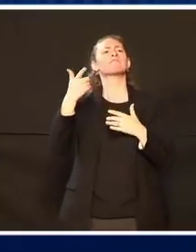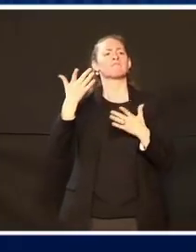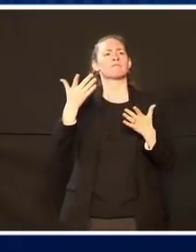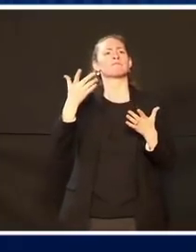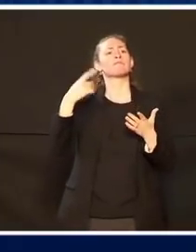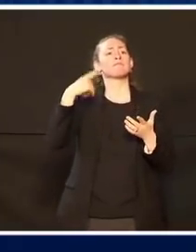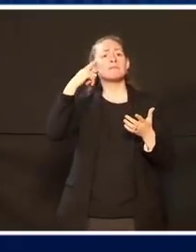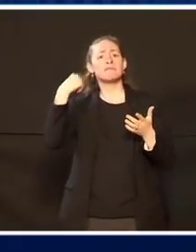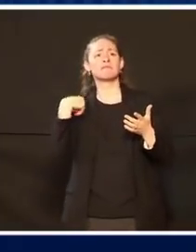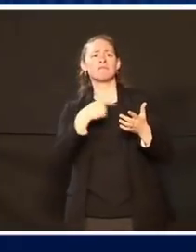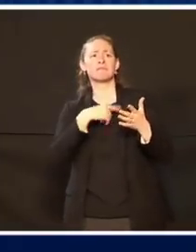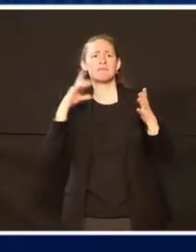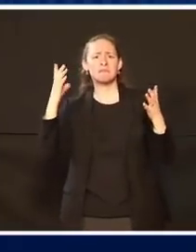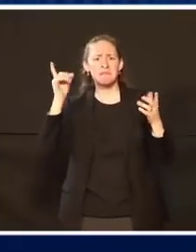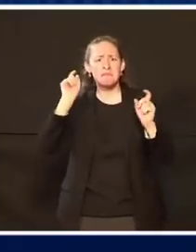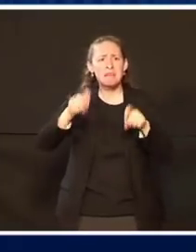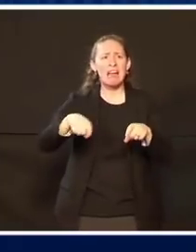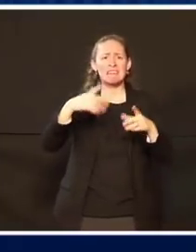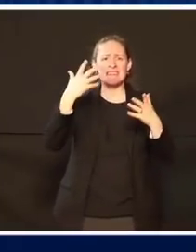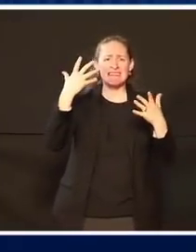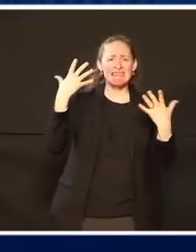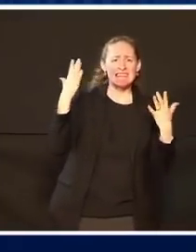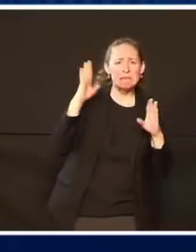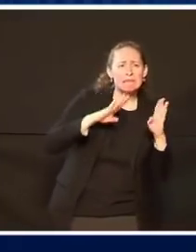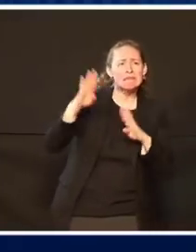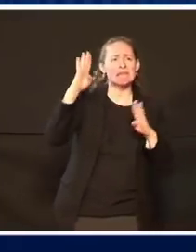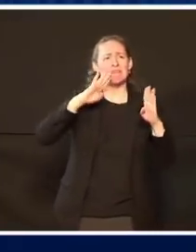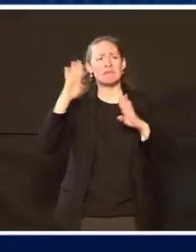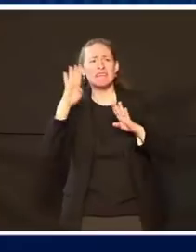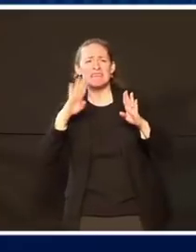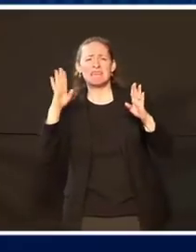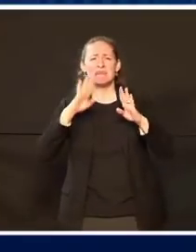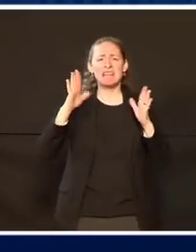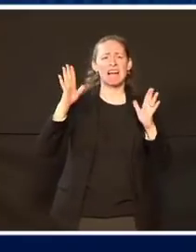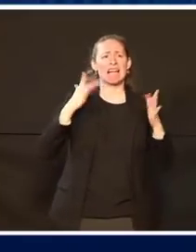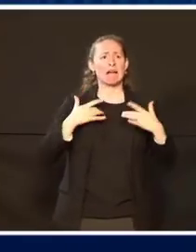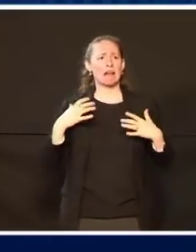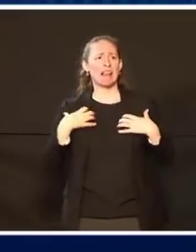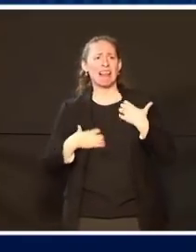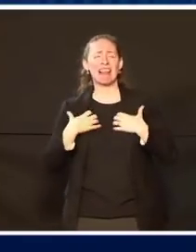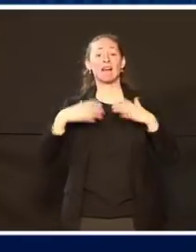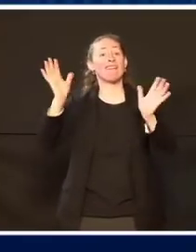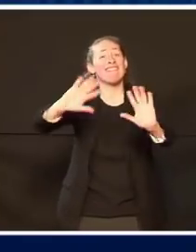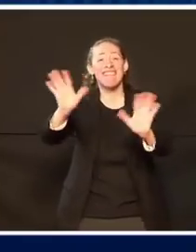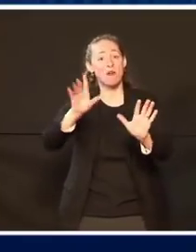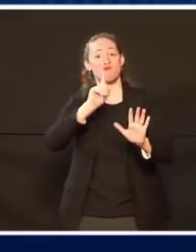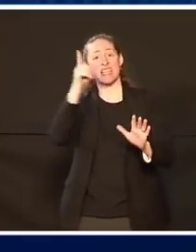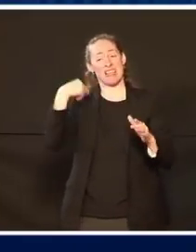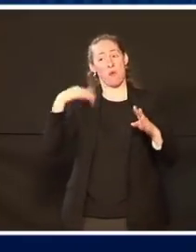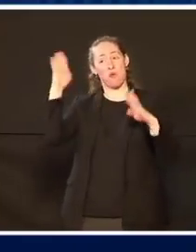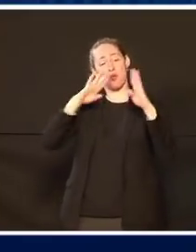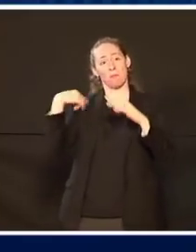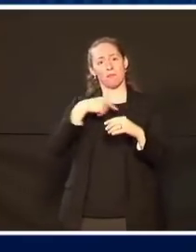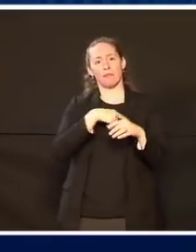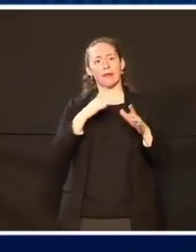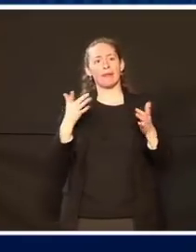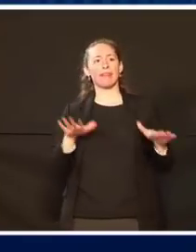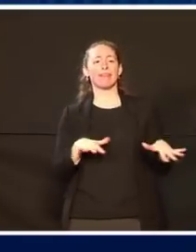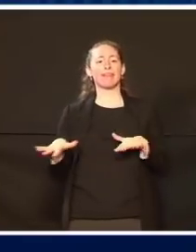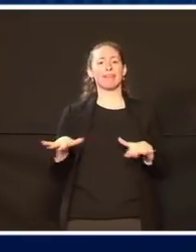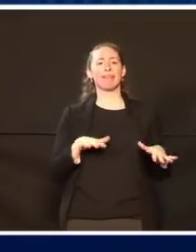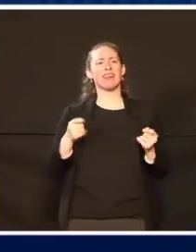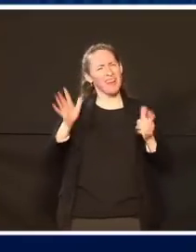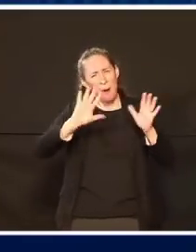vorausschauen, dann nur wenn wir nicht zu klein bleiben. Wir müssen groß denken, in